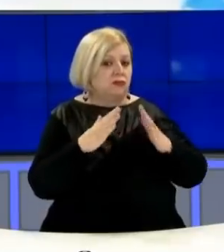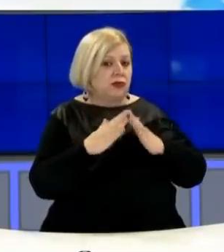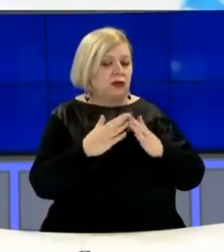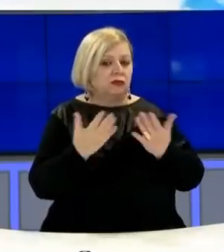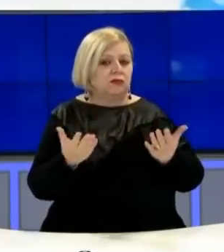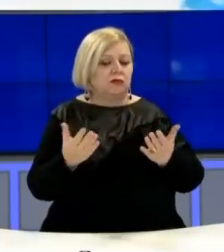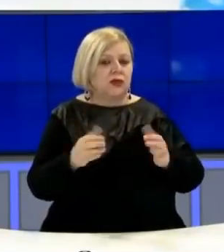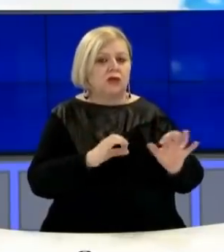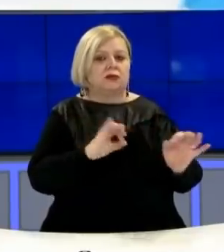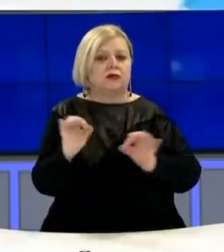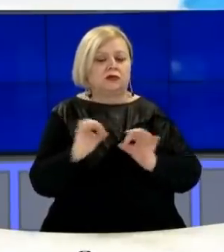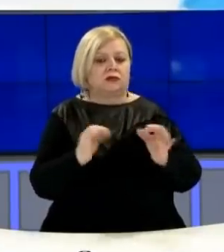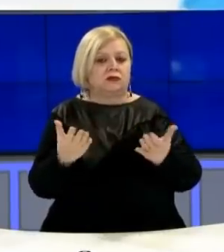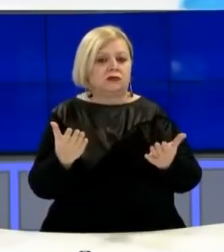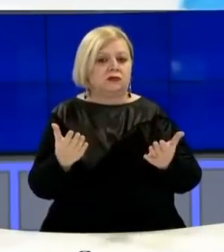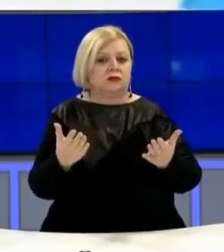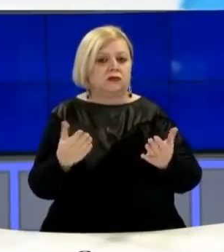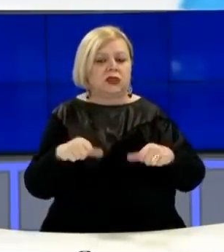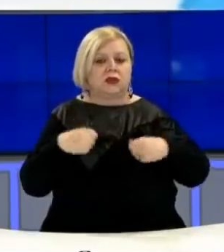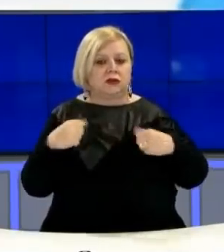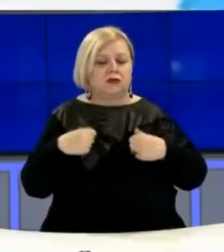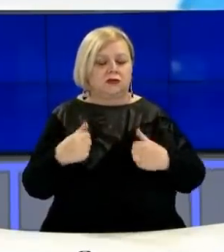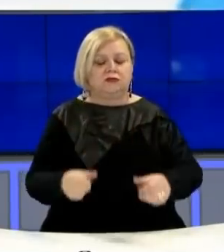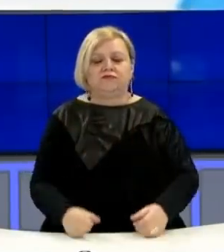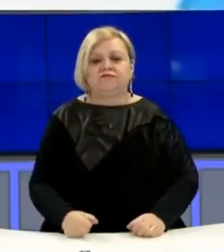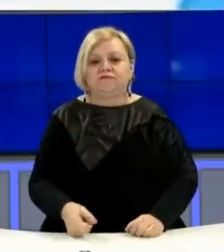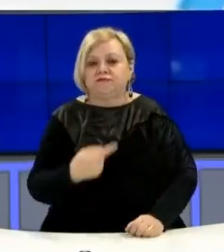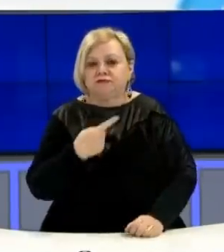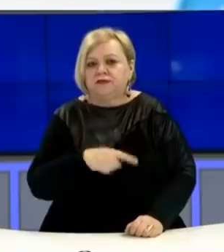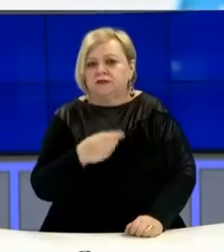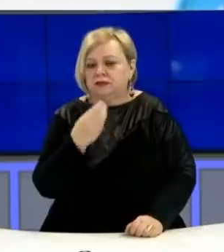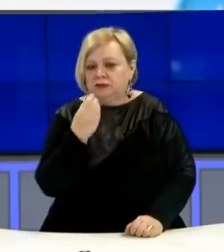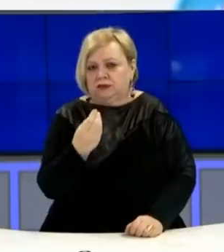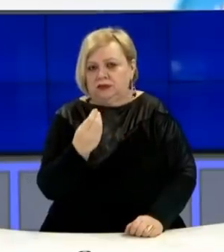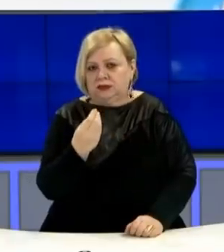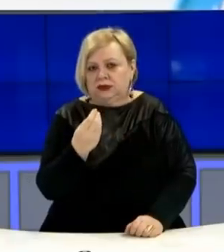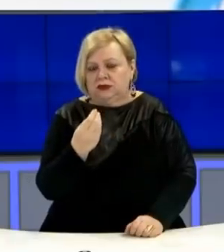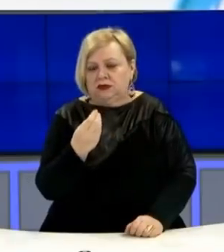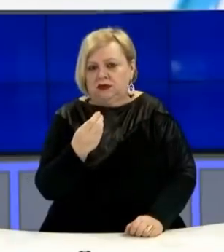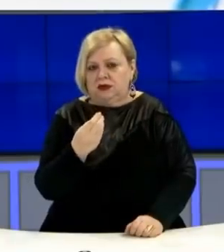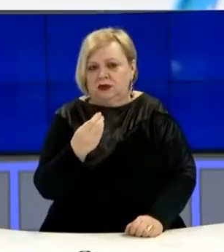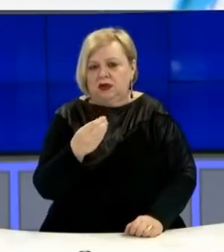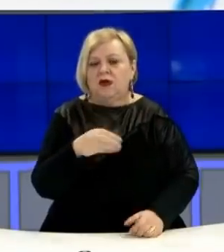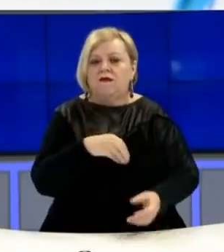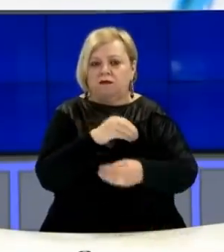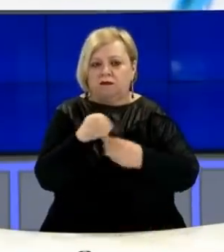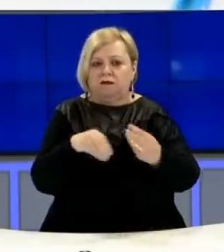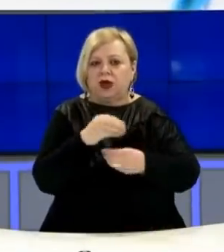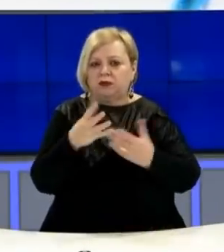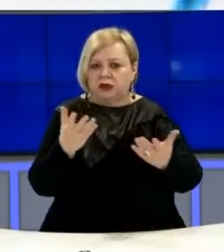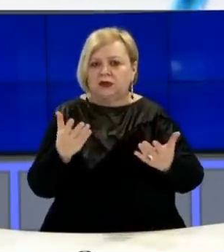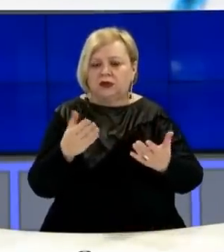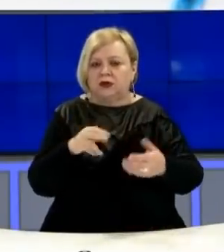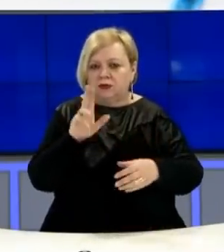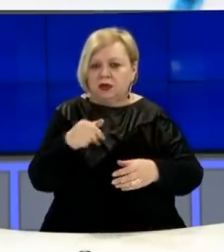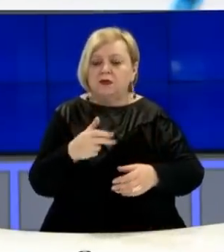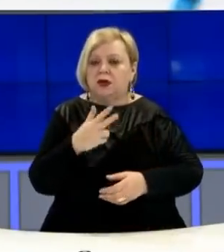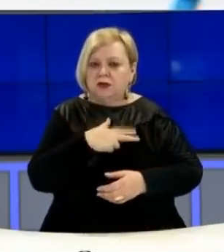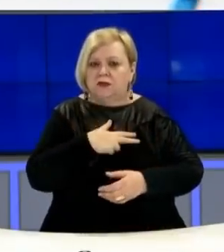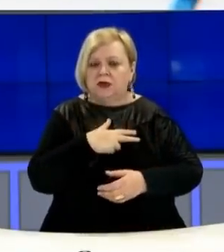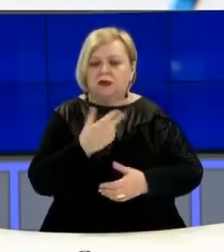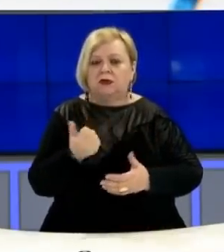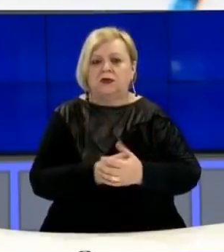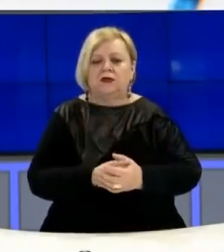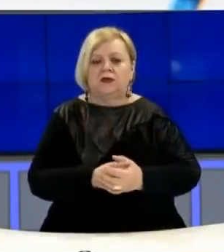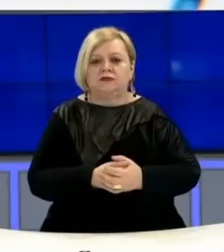për me siguru ka fshatë ngojore. Për fatë mirë që i kam jaftë shdo familje ka dikend në mërgjim edhe jo